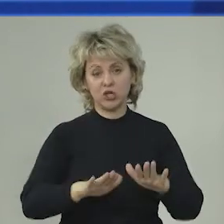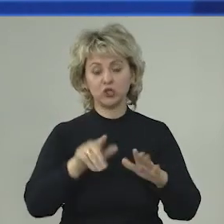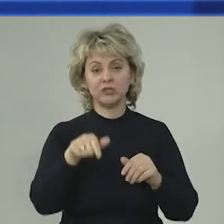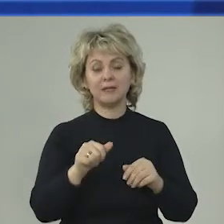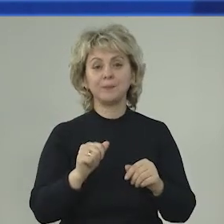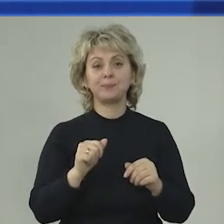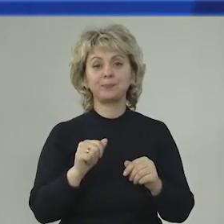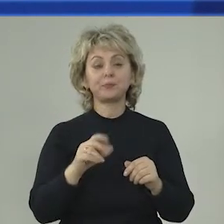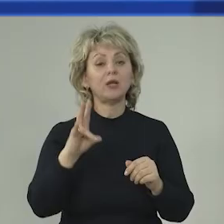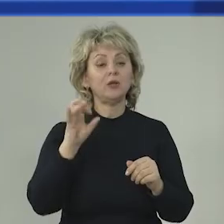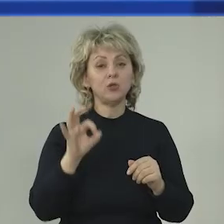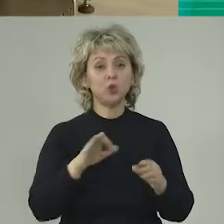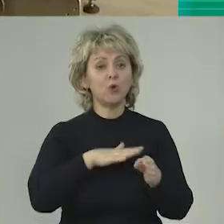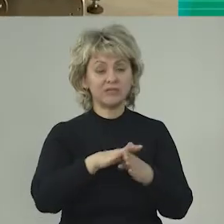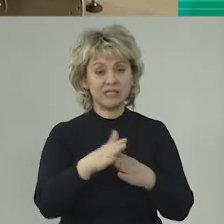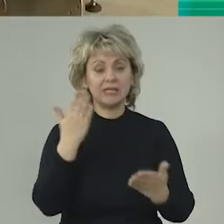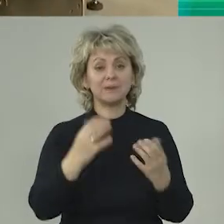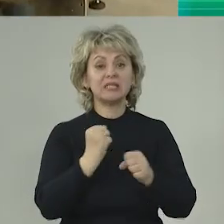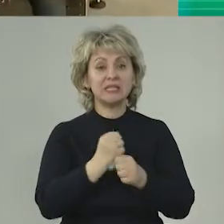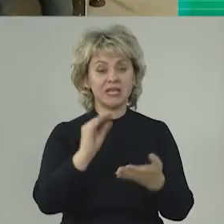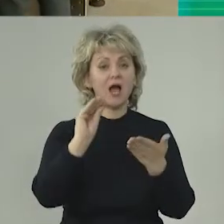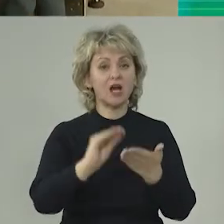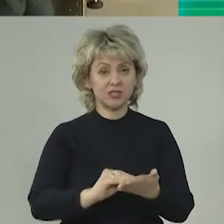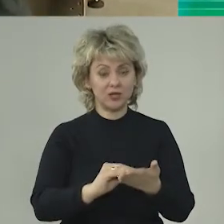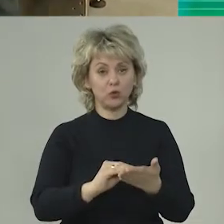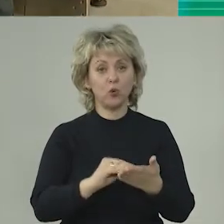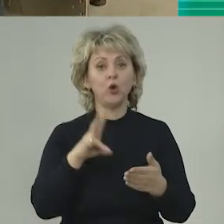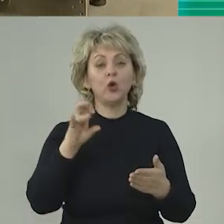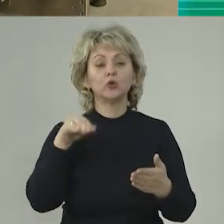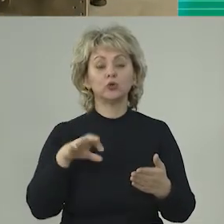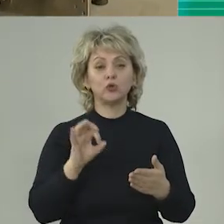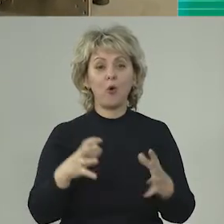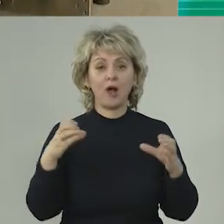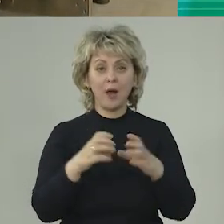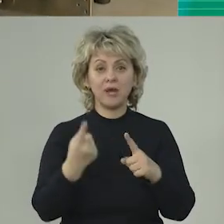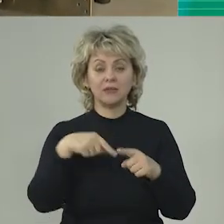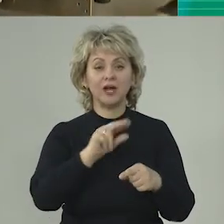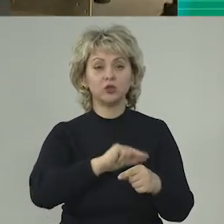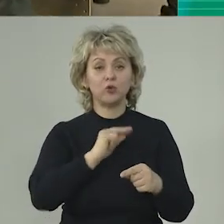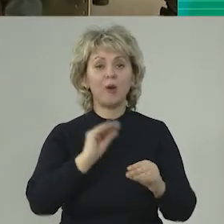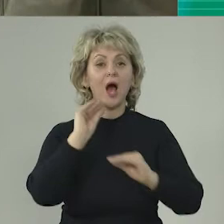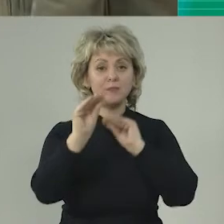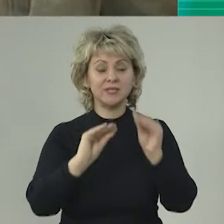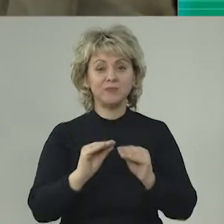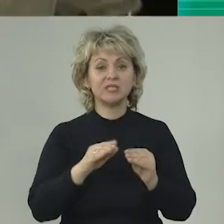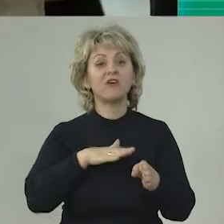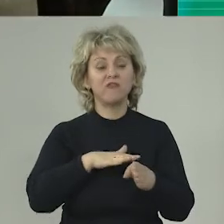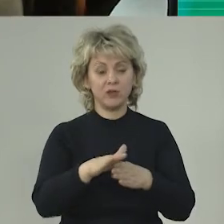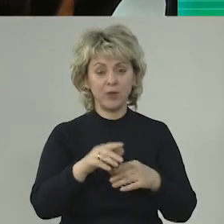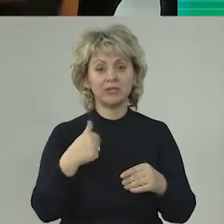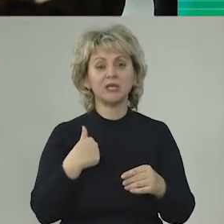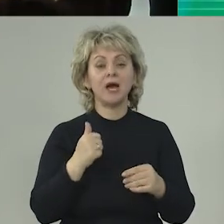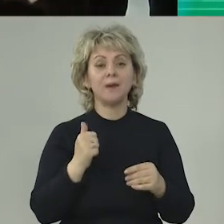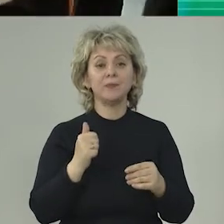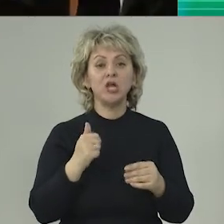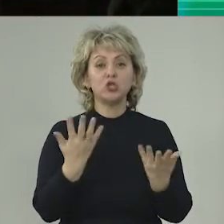решены за это время. Но, в целом, если сделать оценку, то команда, которая работала по обеспечению, справилась.